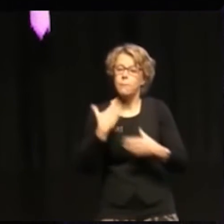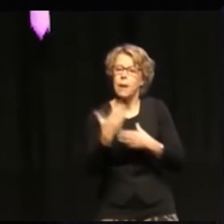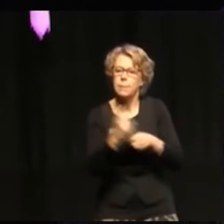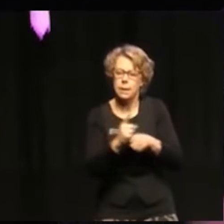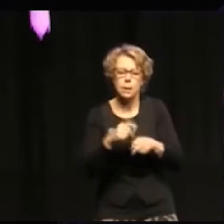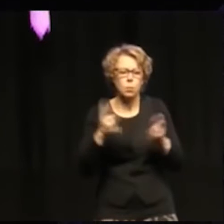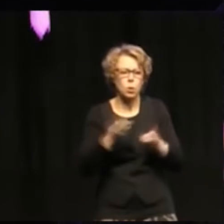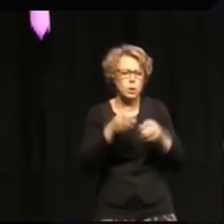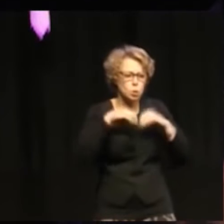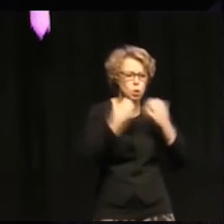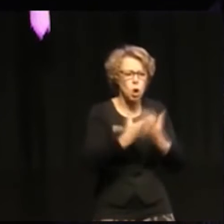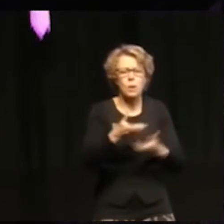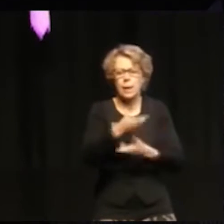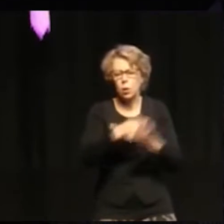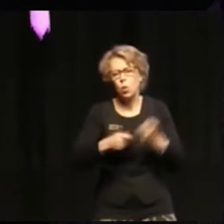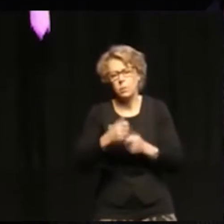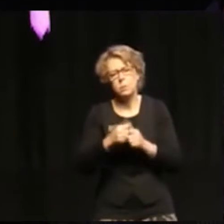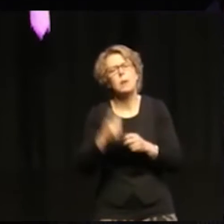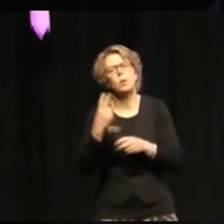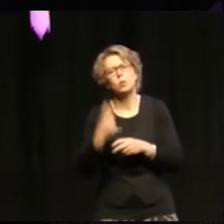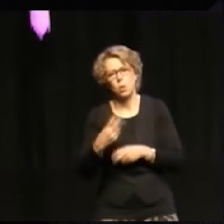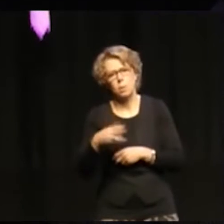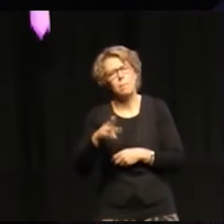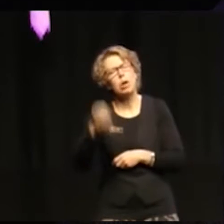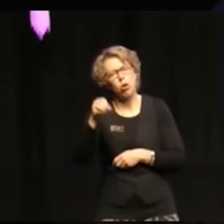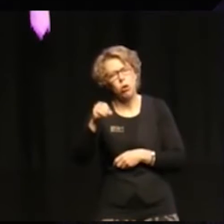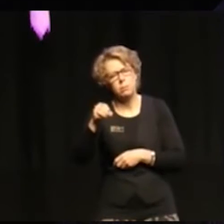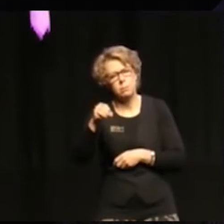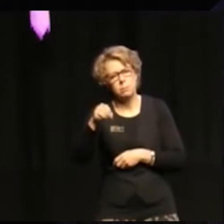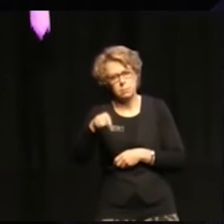ekonomiskt, men framför allt miljömässigt.